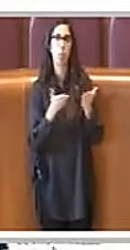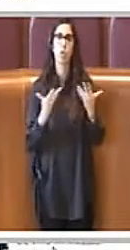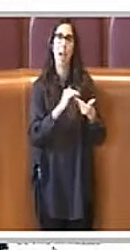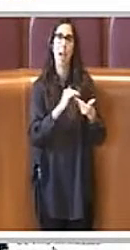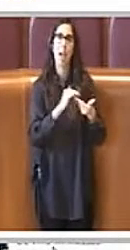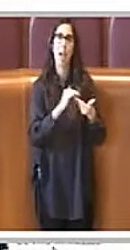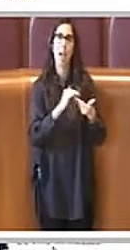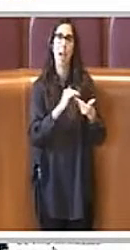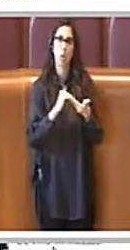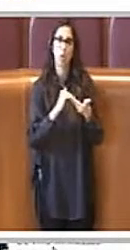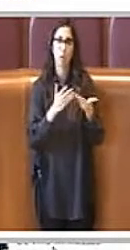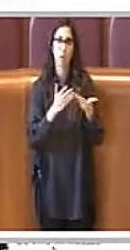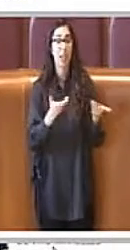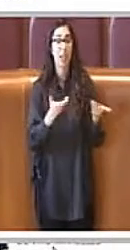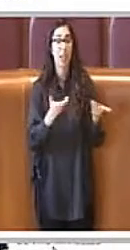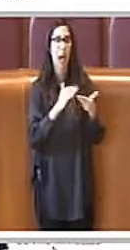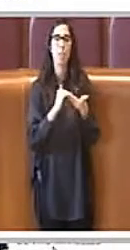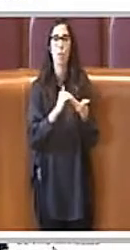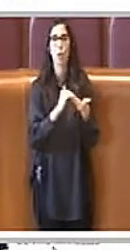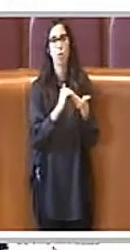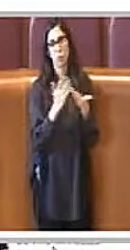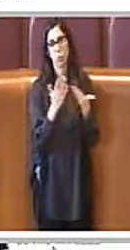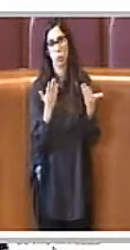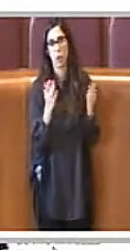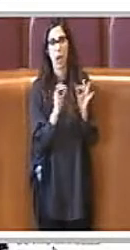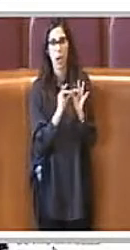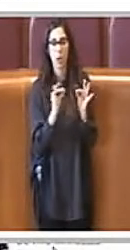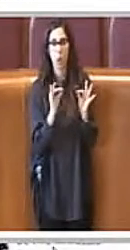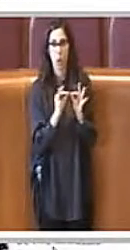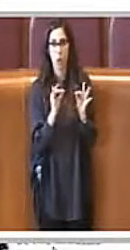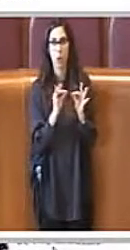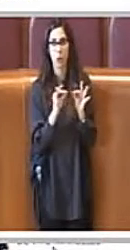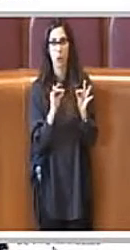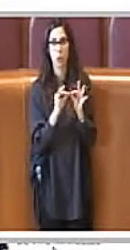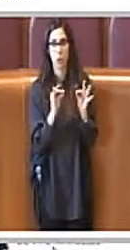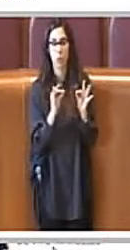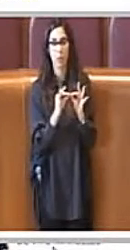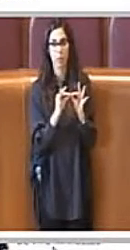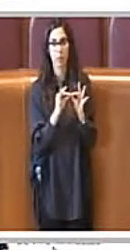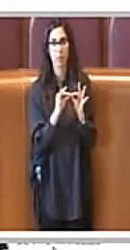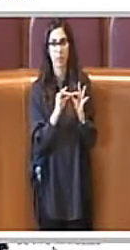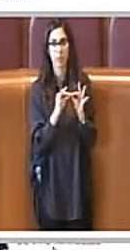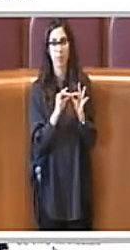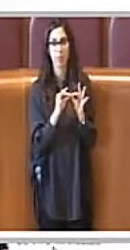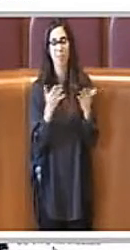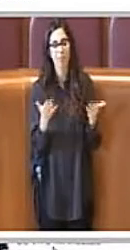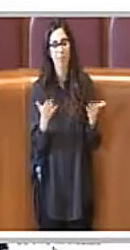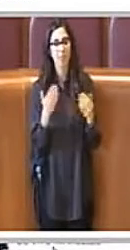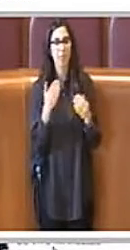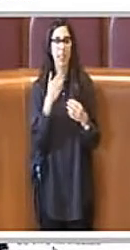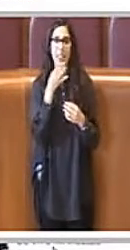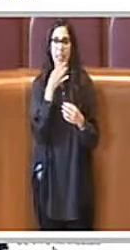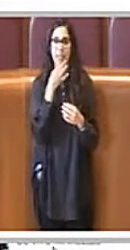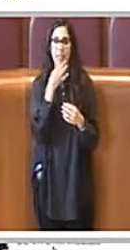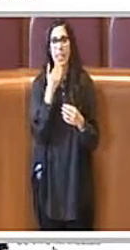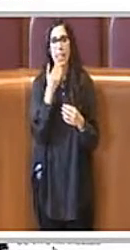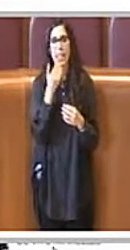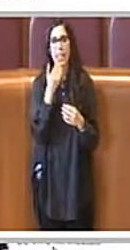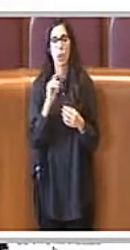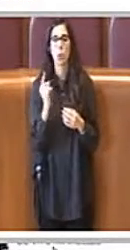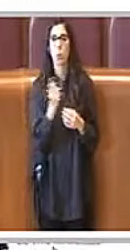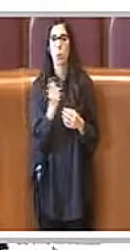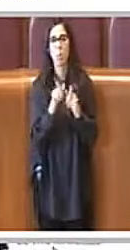associazioni sono estremamente favorevoli Quindi ringrazio tutti i componenti della